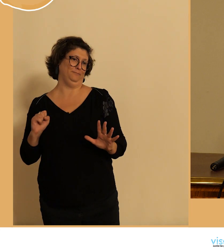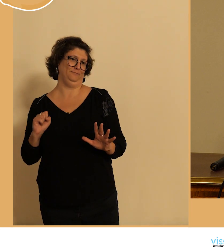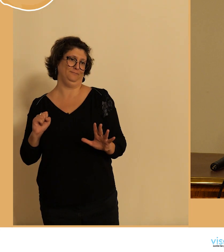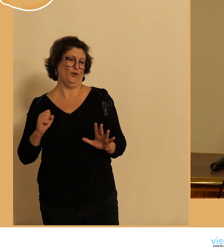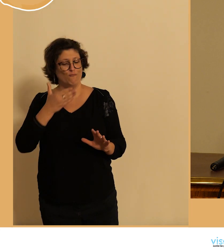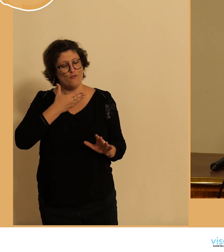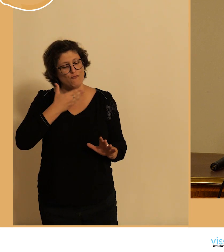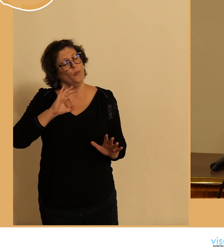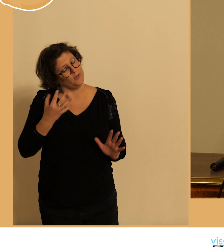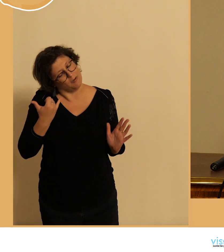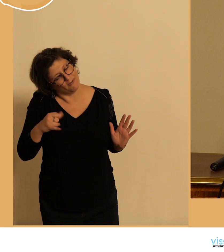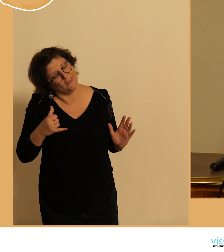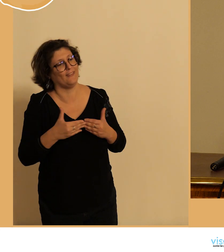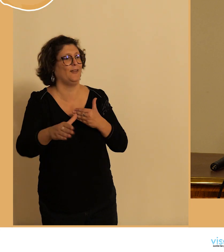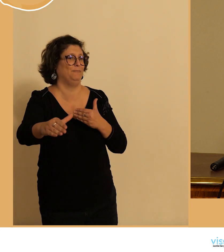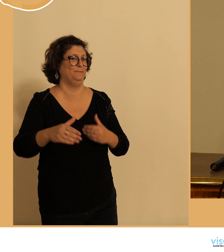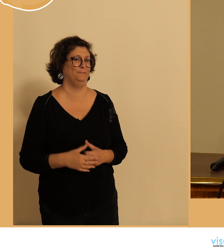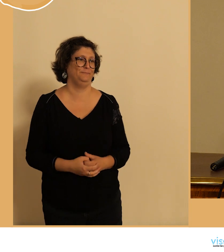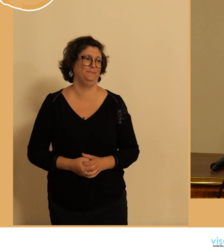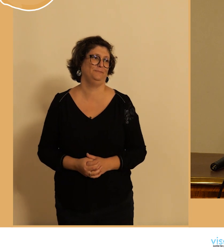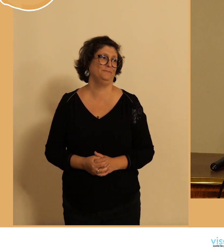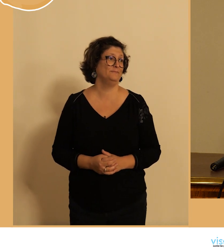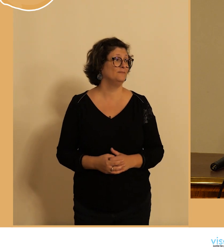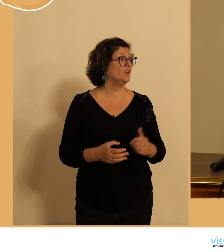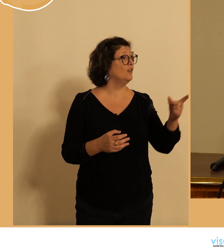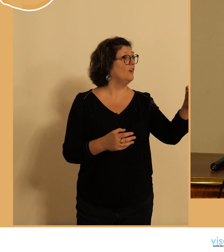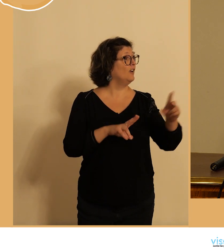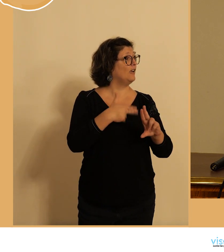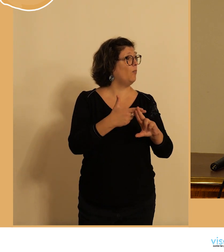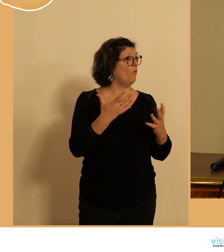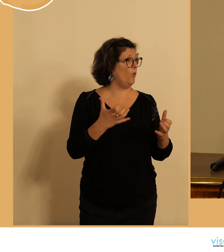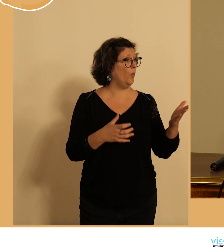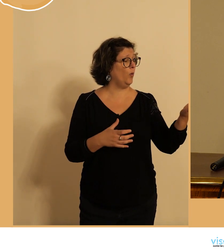merci madame Gallo-Lavallée vous souhaitez répondre à nouveau si vous voulez